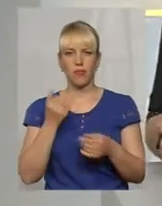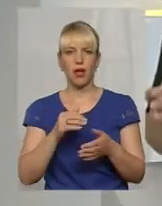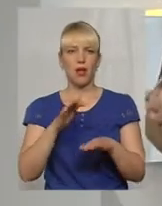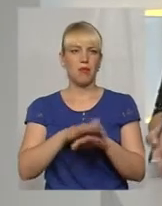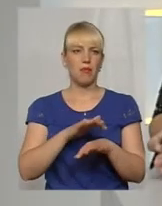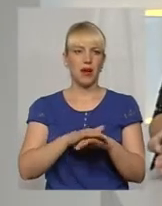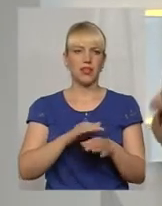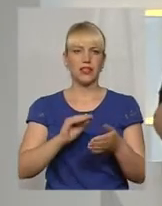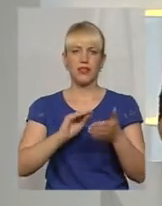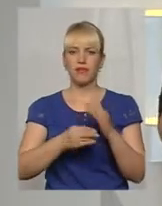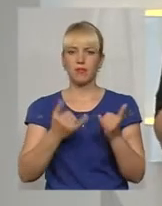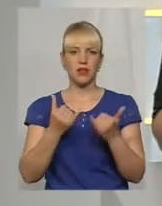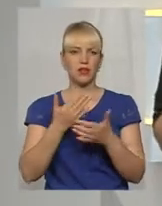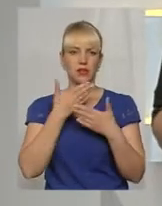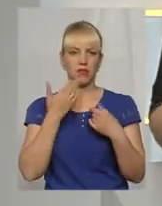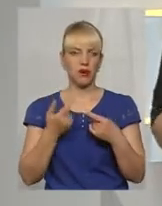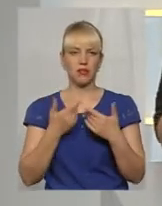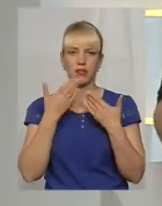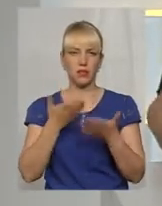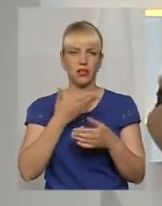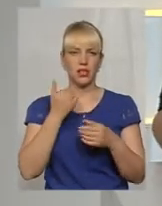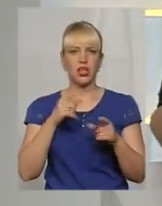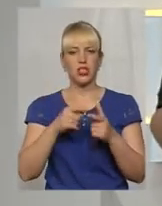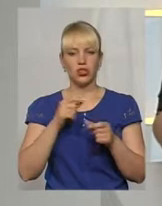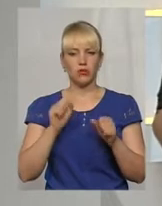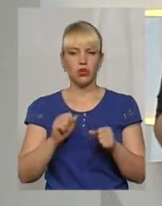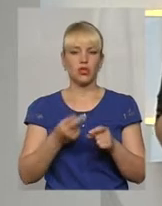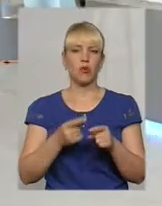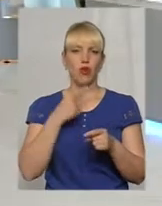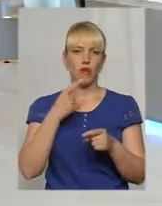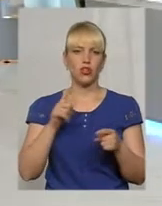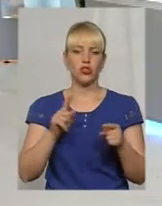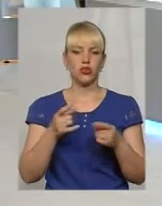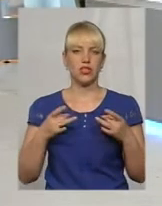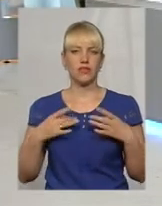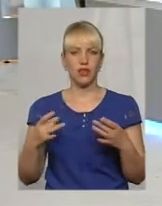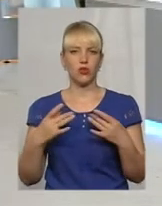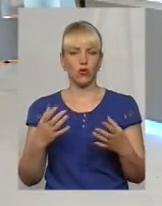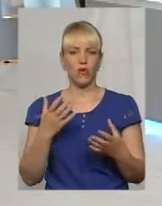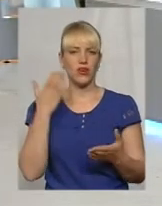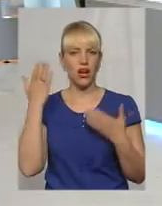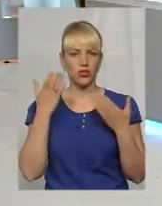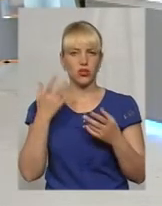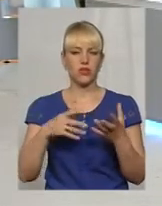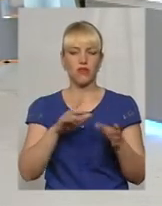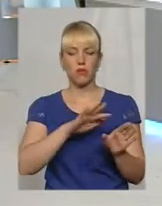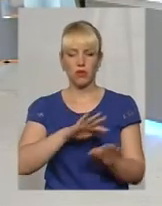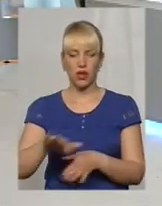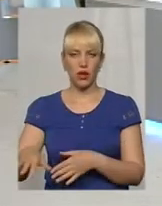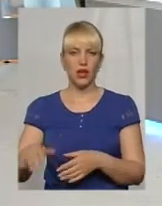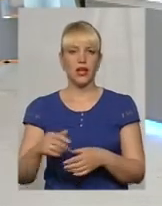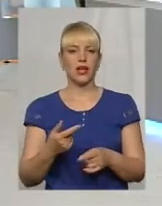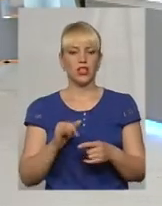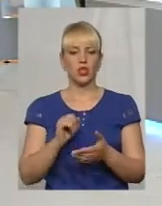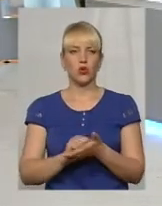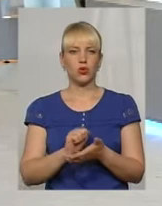наразі не запитали. Чи можемо ми говорити, що оцей святковий ажіотаж мене через декілька тижнів, і документи, і, насправді,